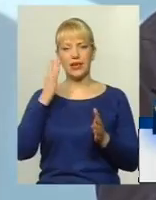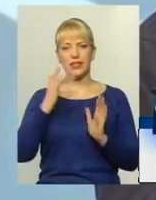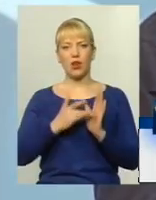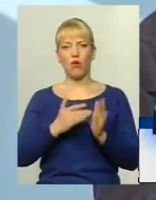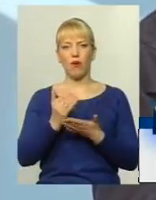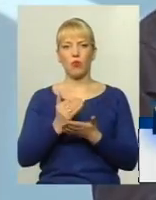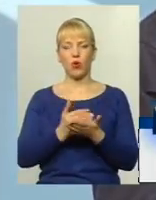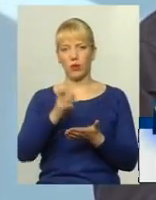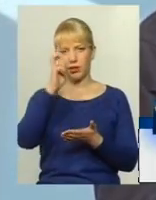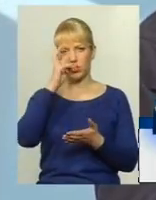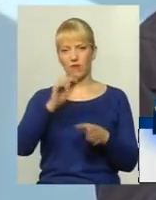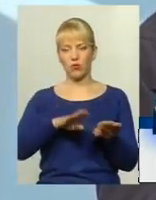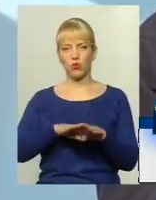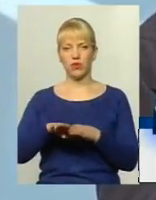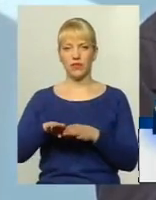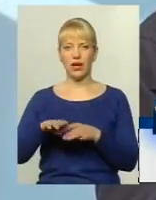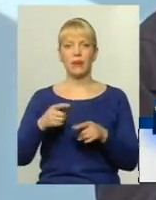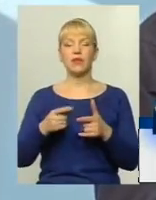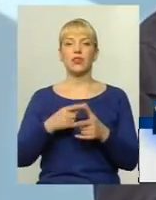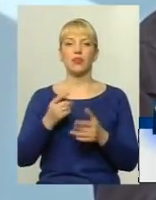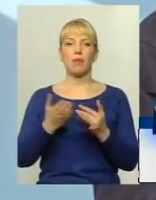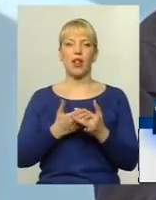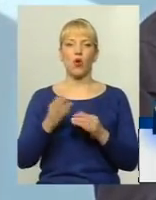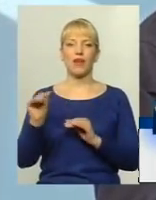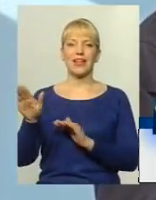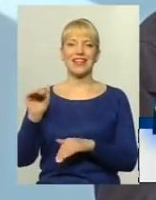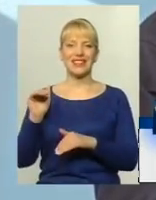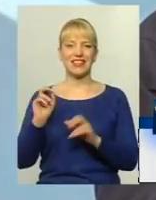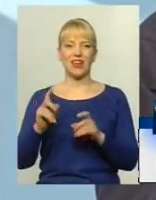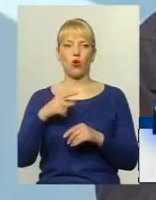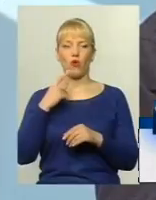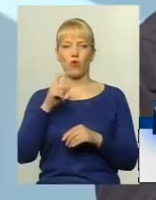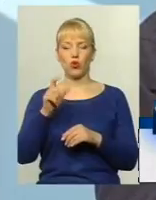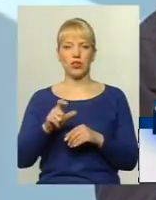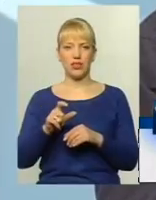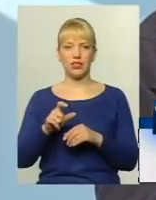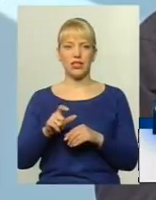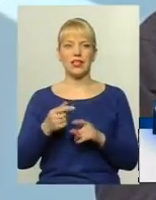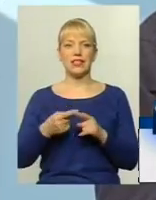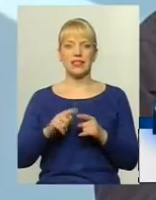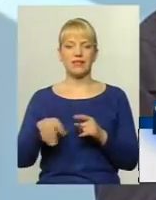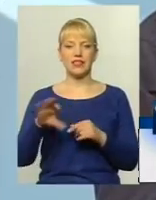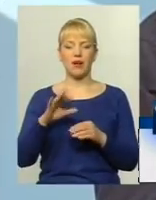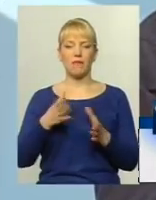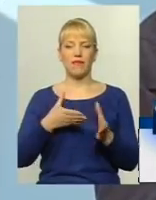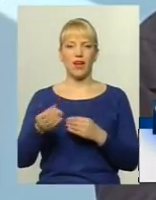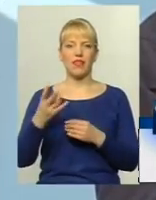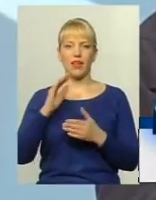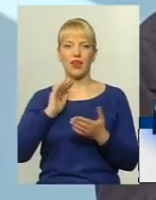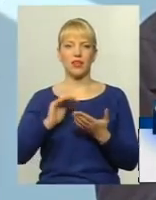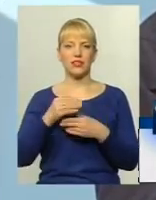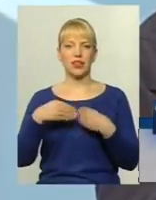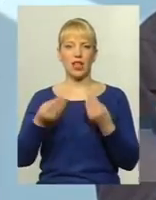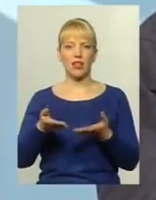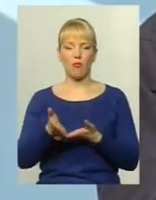державна на державному рівні? Тобто, чи пільгові кредити, як правильно зазначив мешканець міста Хмельницького. Тобто, це все впливає на якість надання